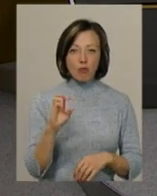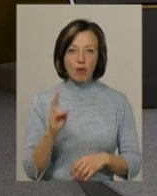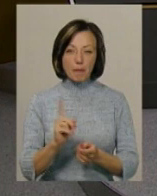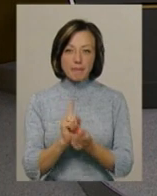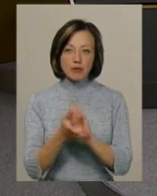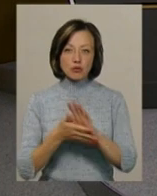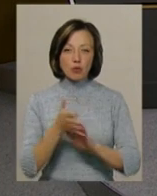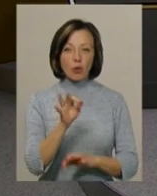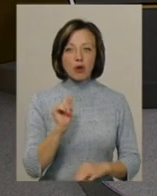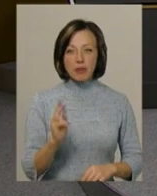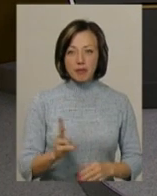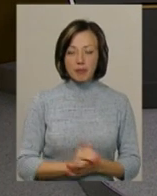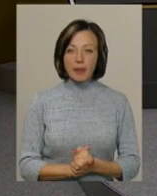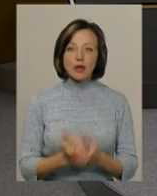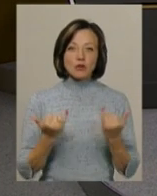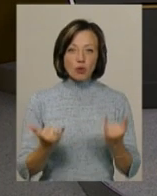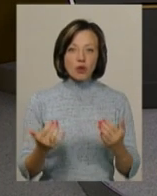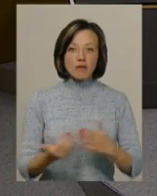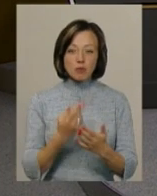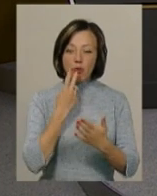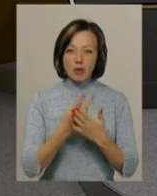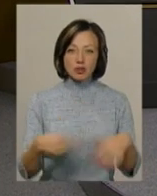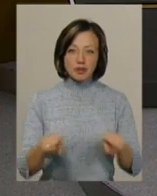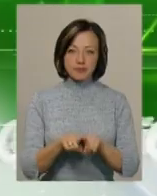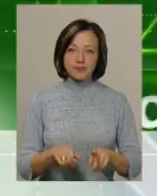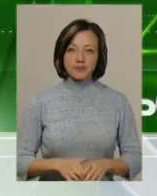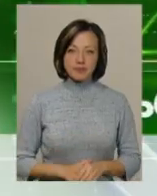диктор жестової мови Ольга Рибак. Сьогодні у випуску ви побачите.